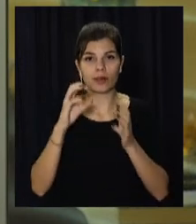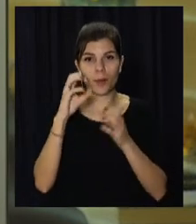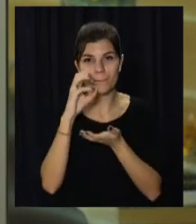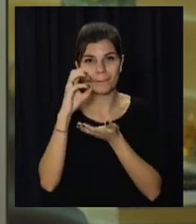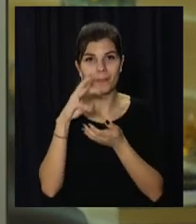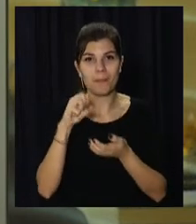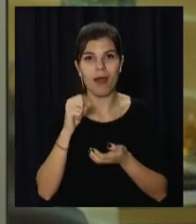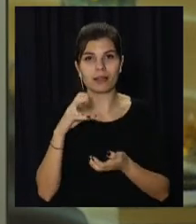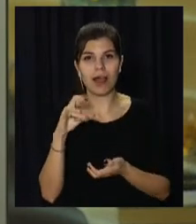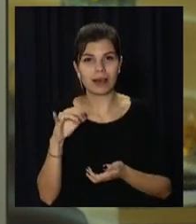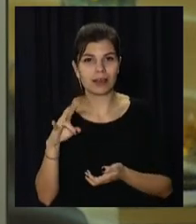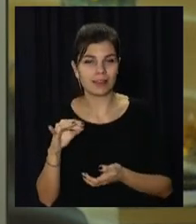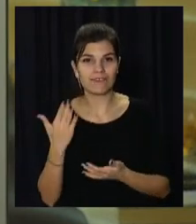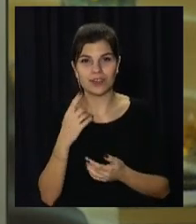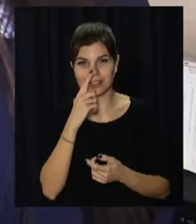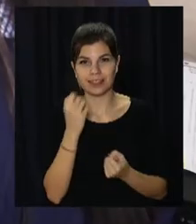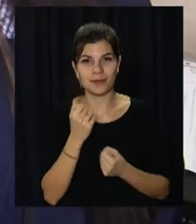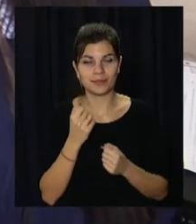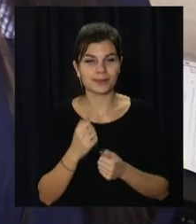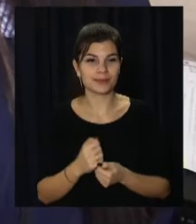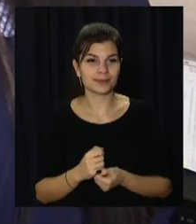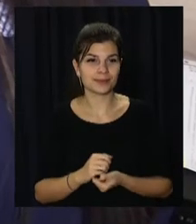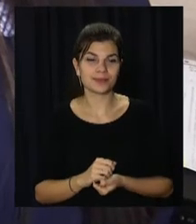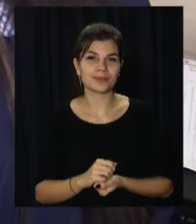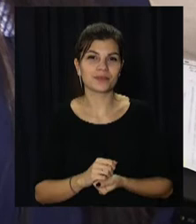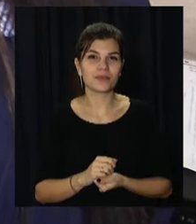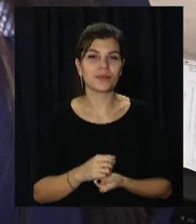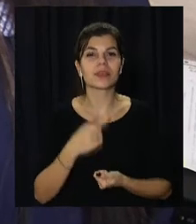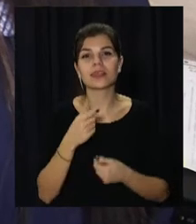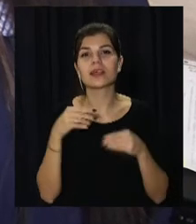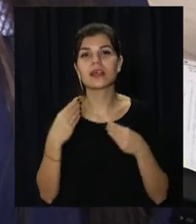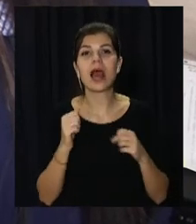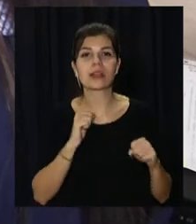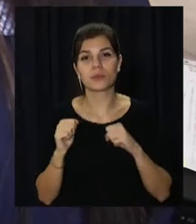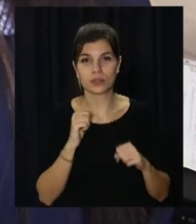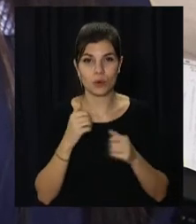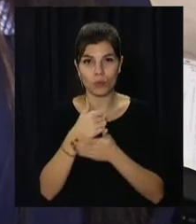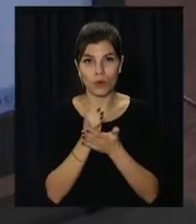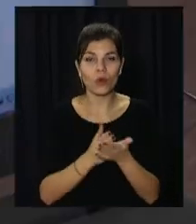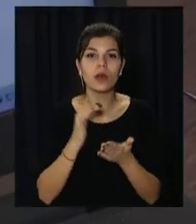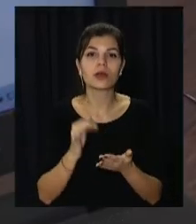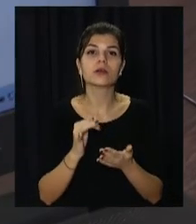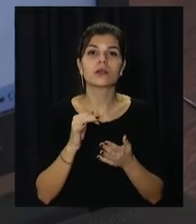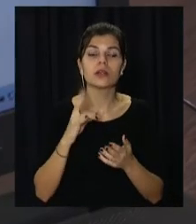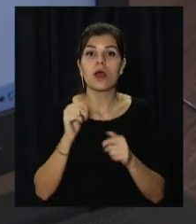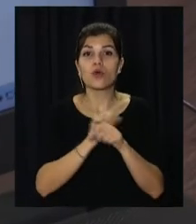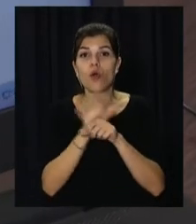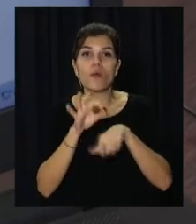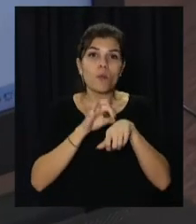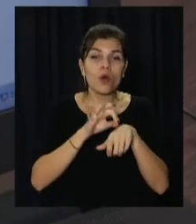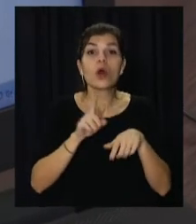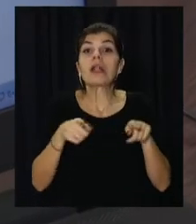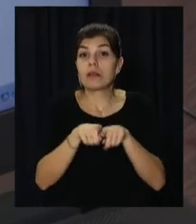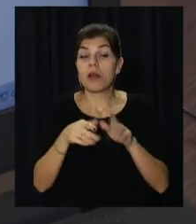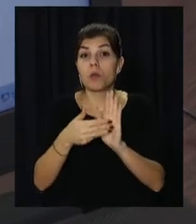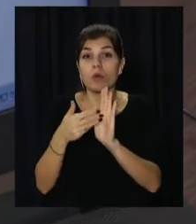-бот та сайт. Подробиці – далі. Заходимо на сайт Кам'янської міської ради, вибираємо вкладку «Муніципальні та державні послуги»,